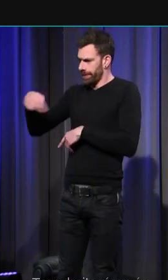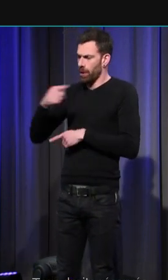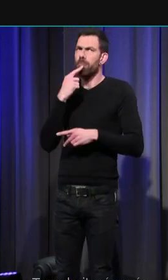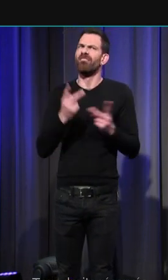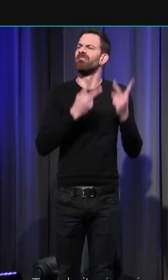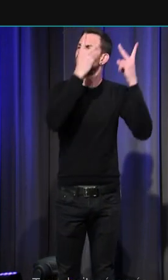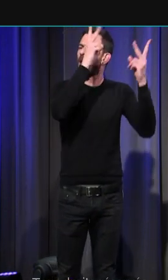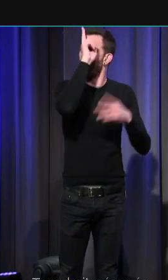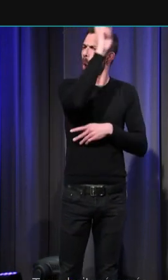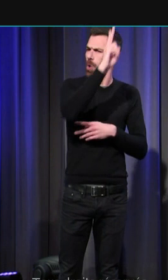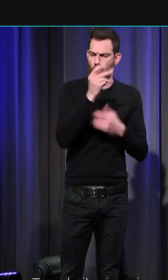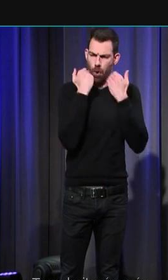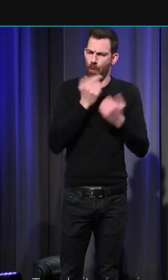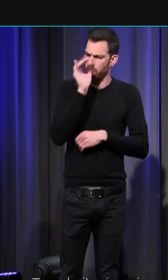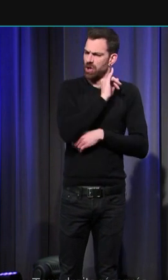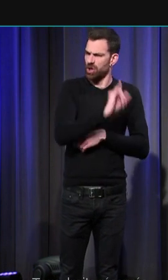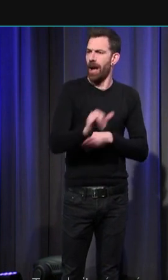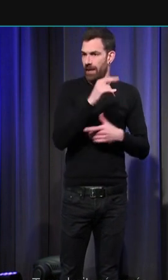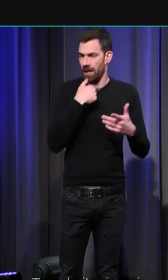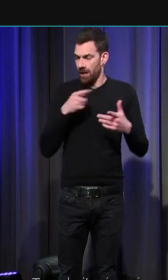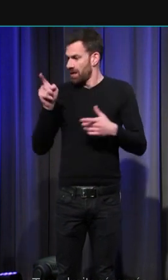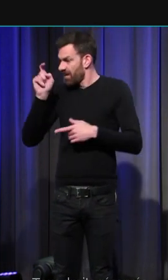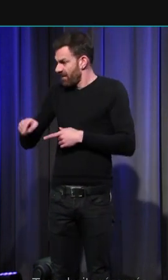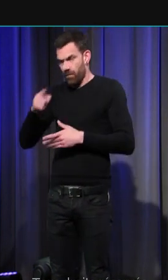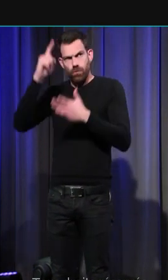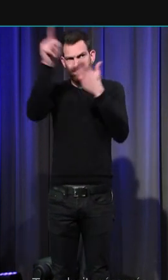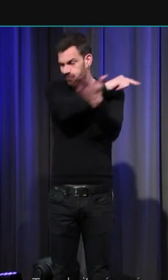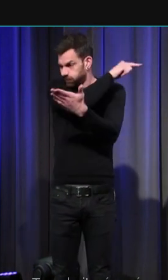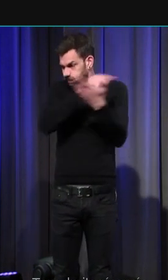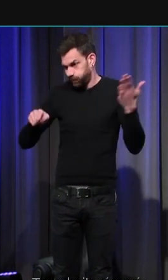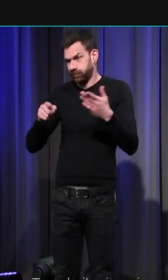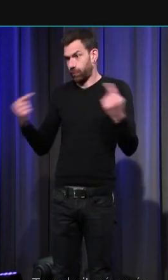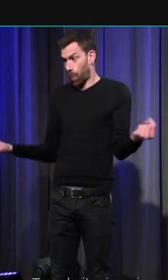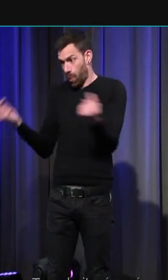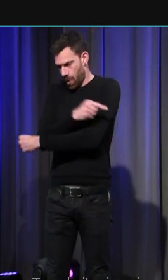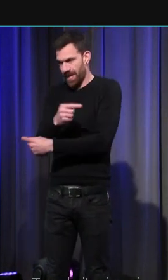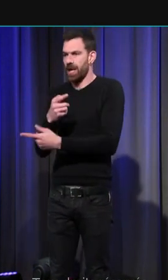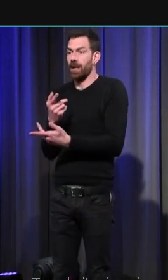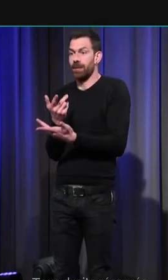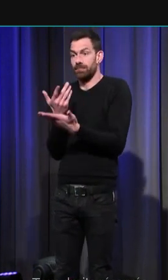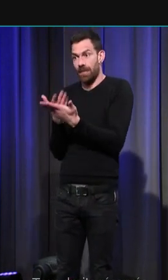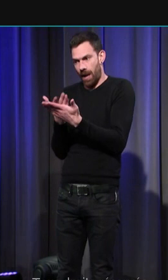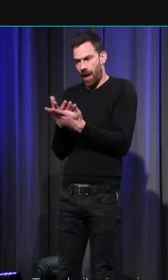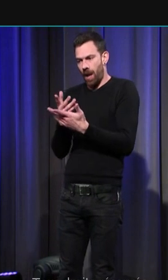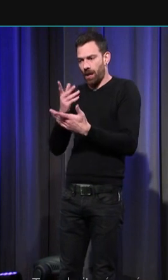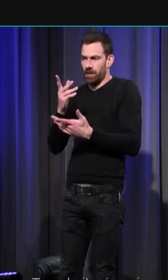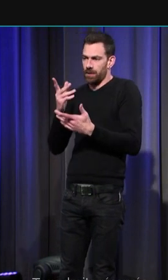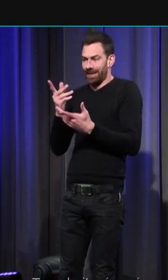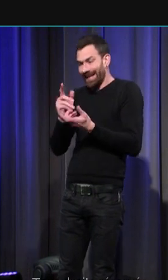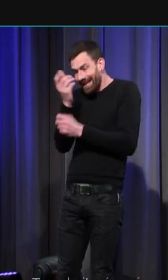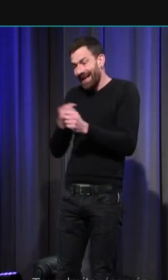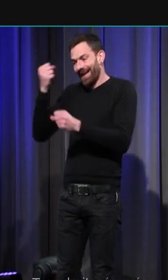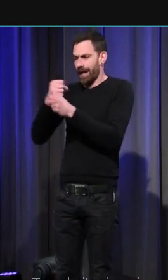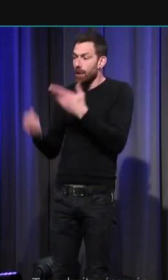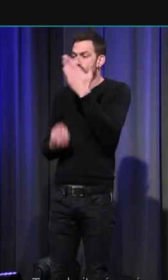normes les plus impérieuses de la vie sociale l'honneur fonde en réalité un nouveau régime d'honneur le